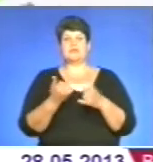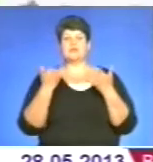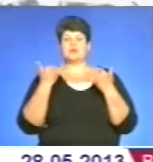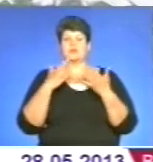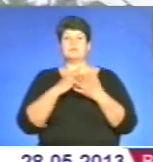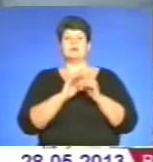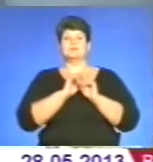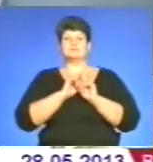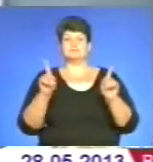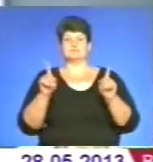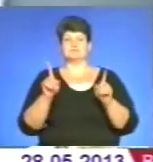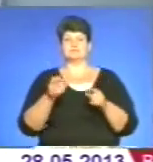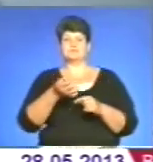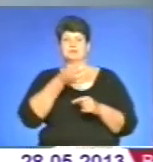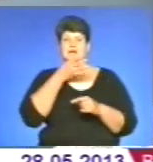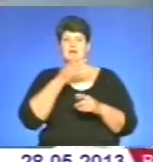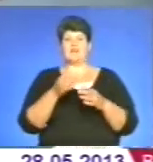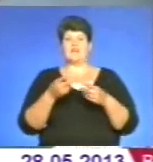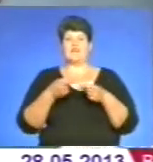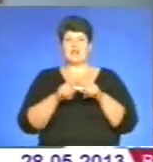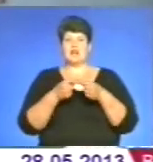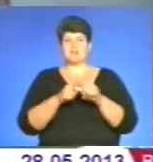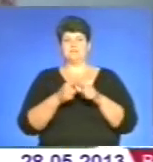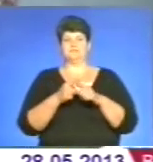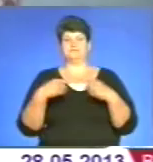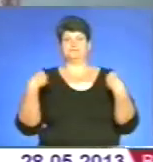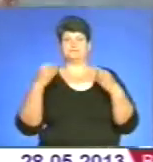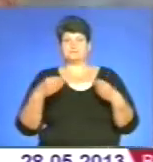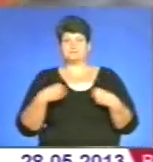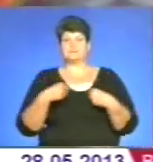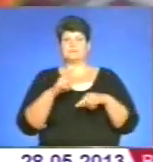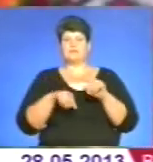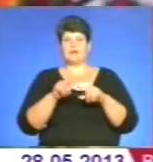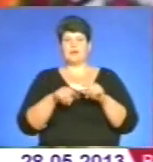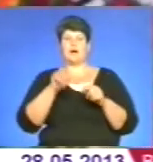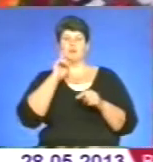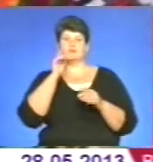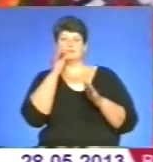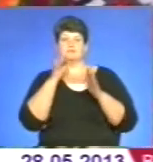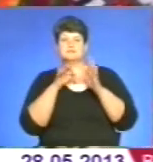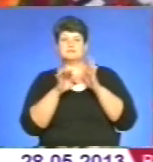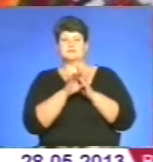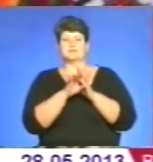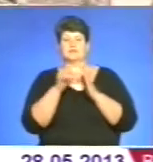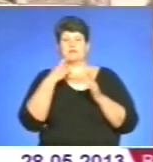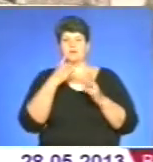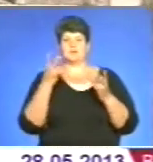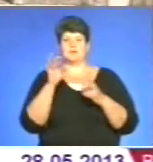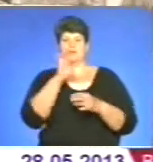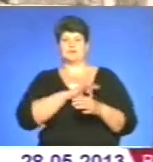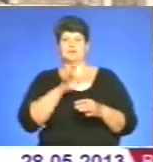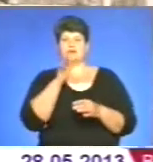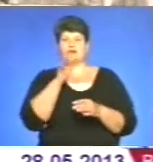нове захоплення. В'яже шерстяні речі для рідних. А молодим, крім побутових порад, підказує, не гаєте часу. А